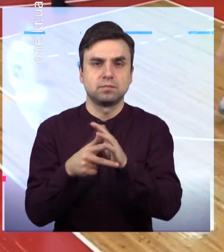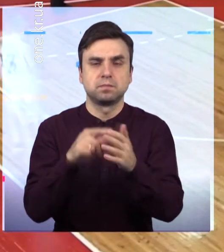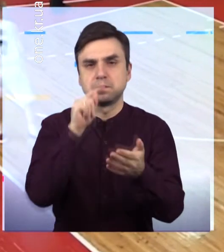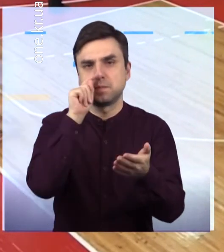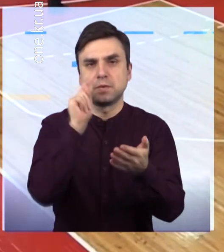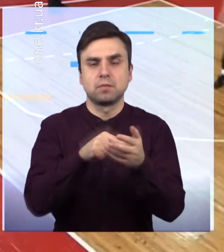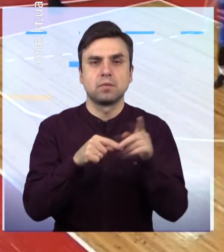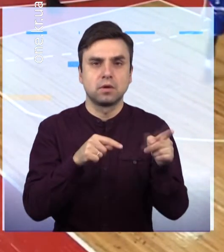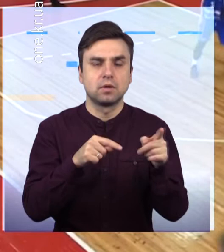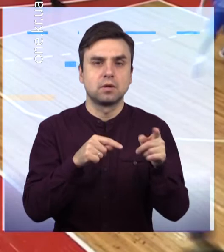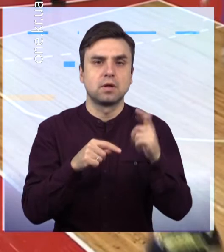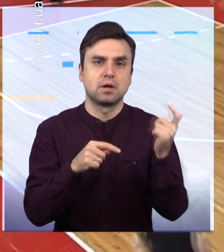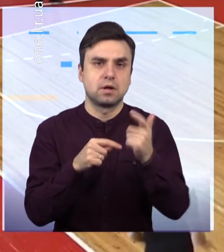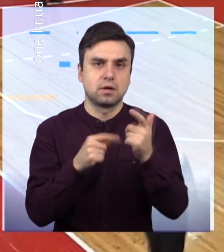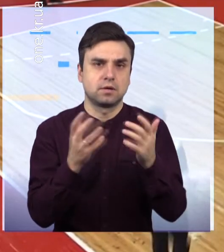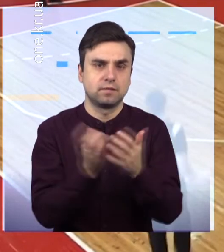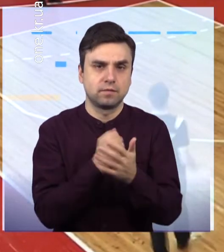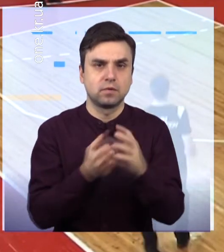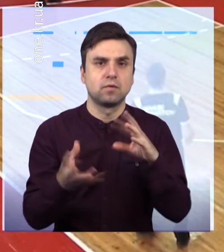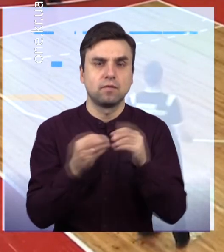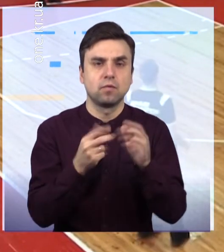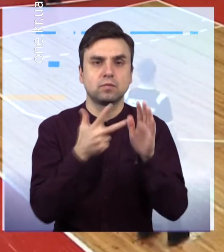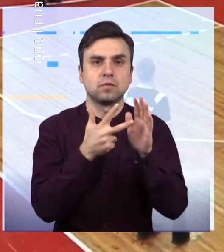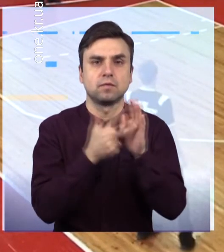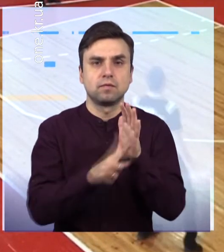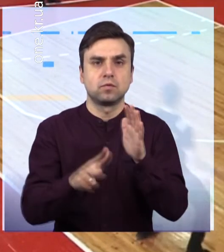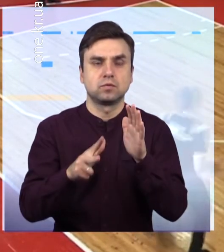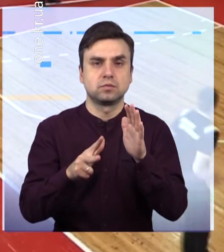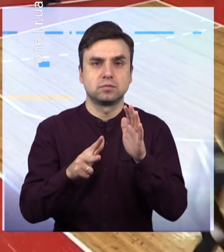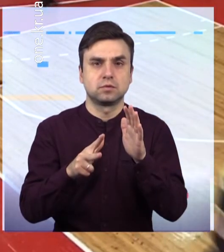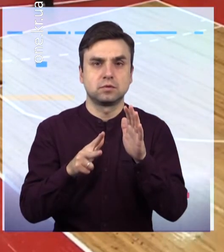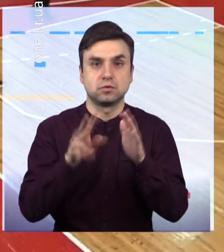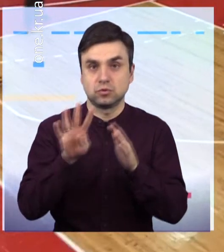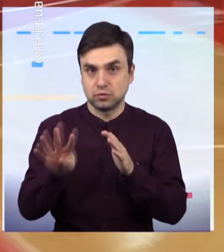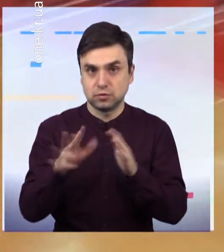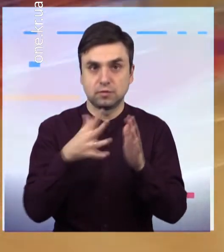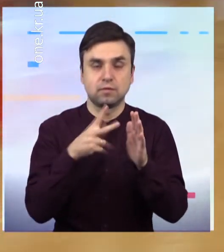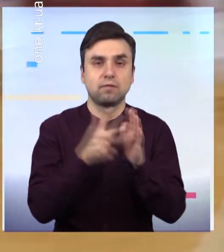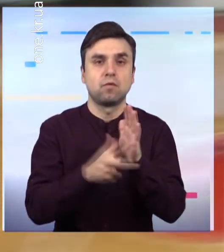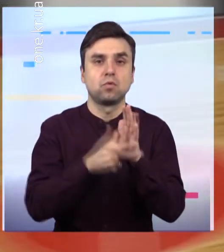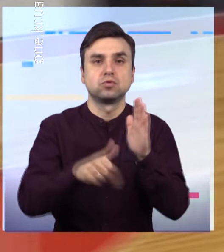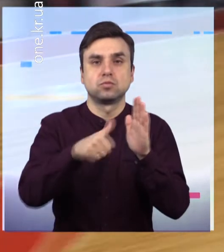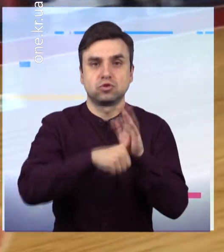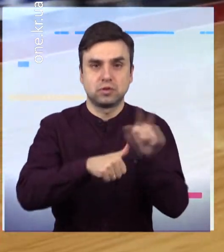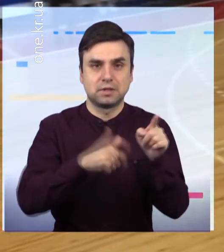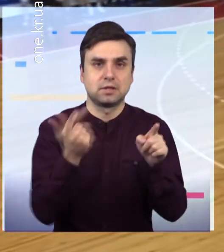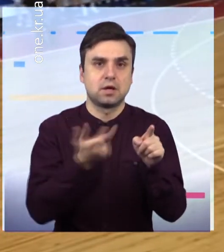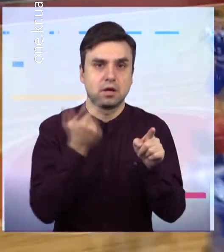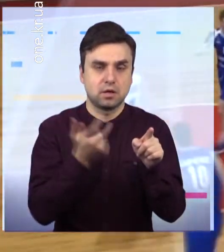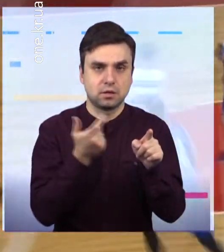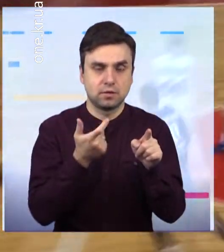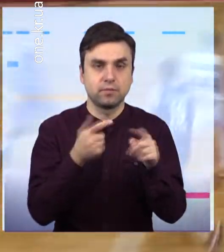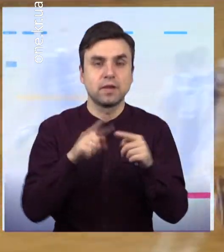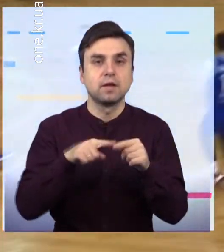Кінцевий рахунок гри на табло 84-86 на їх користь Наступні дві гри БК Кривбас